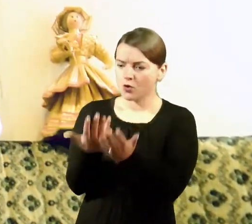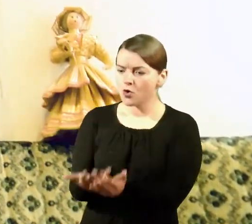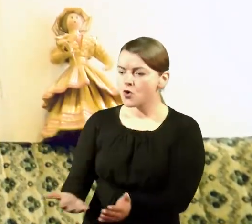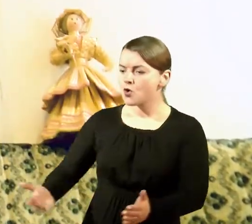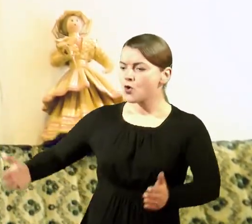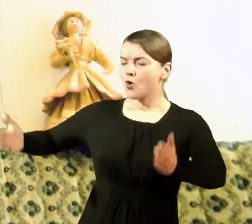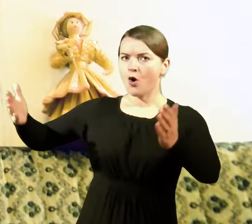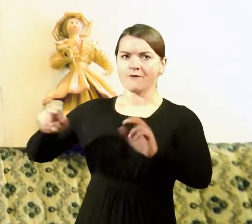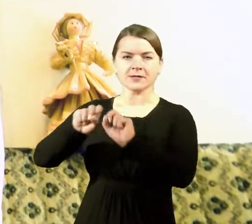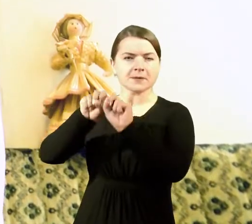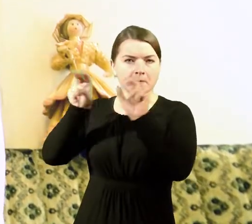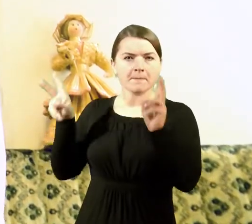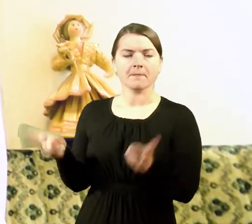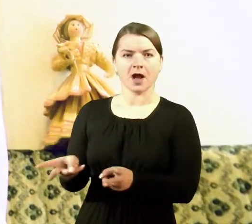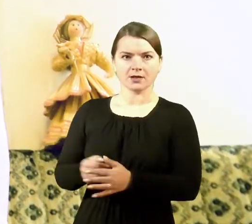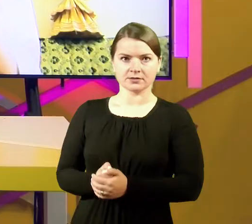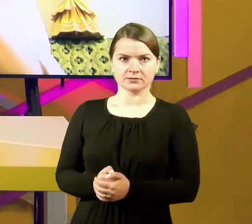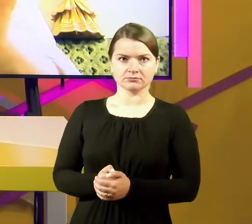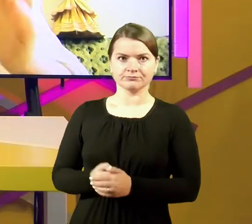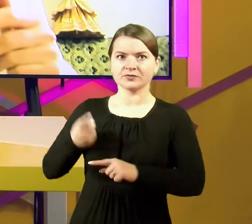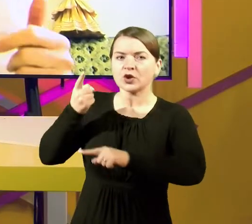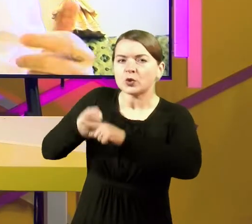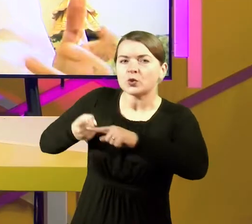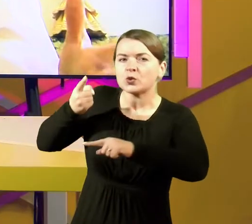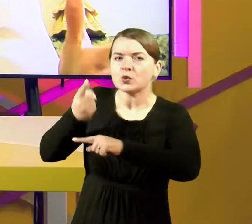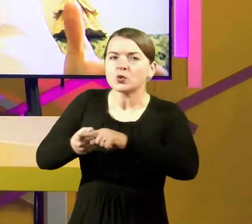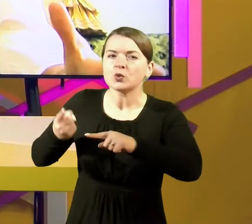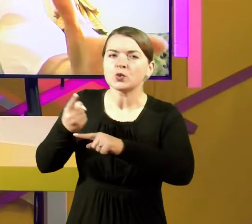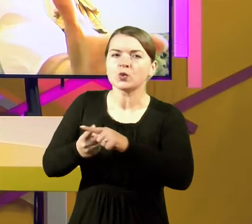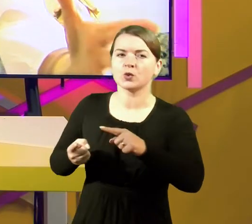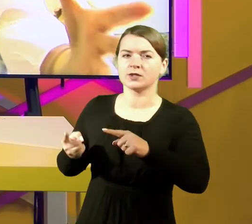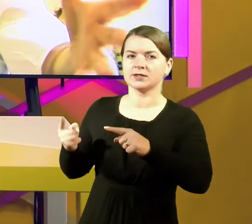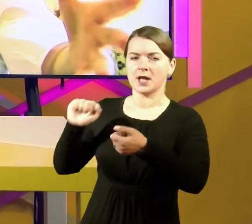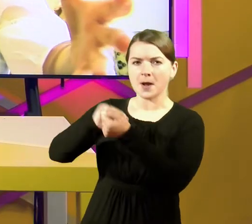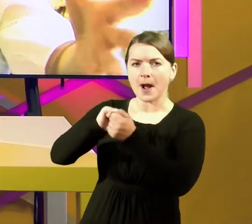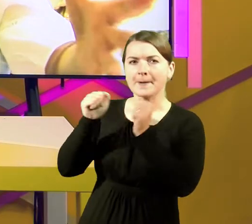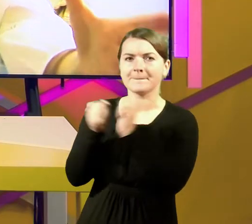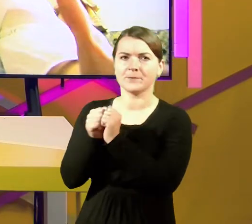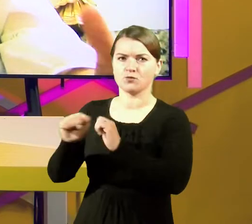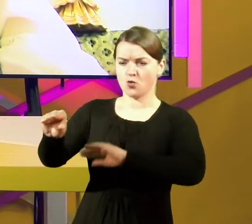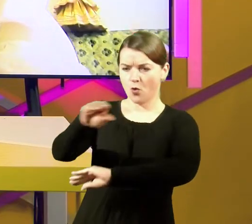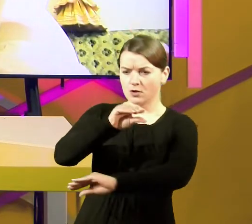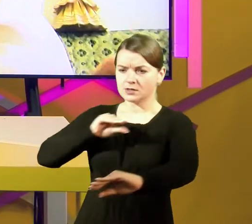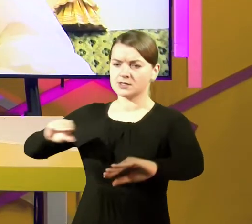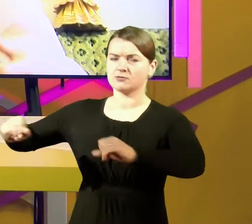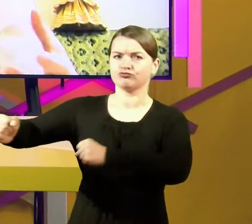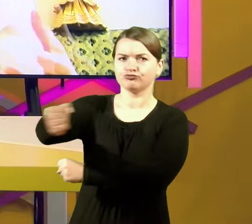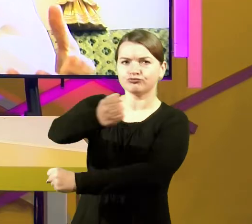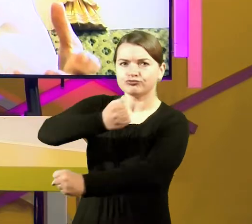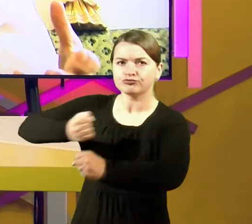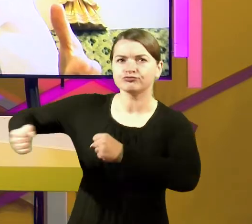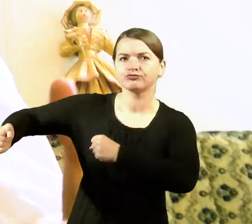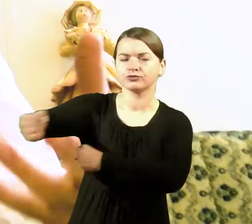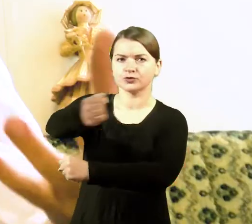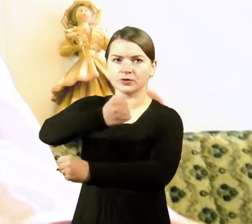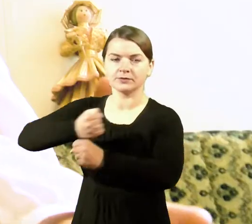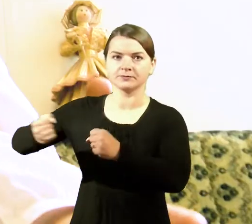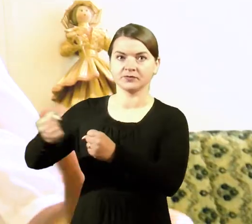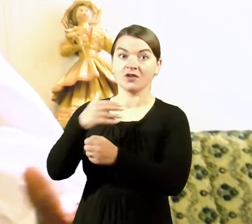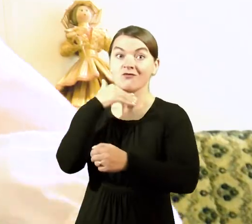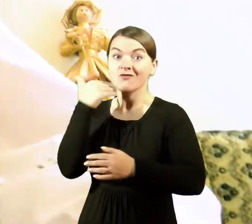į tokią specialią taupą. Grūdai malami, akmeninėmis girnamis,